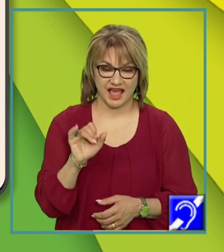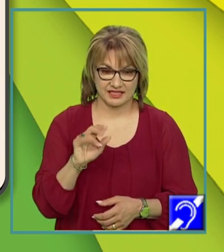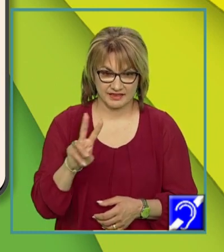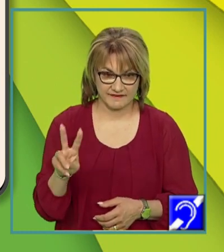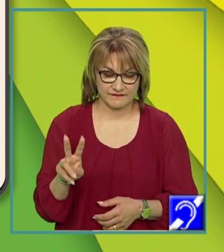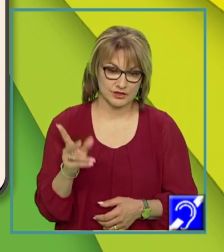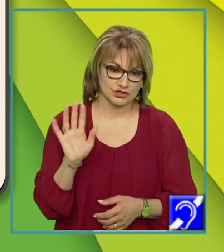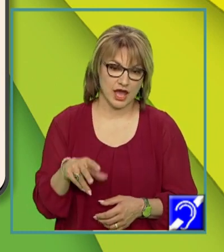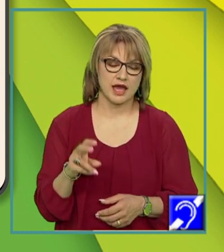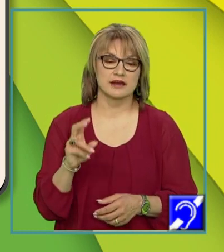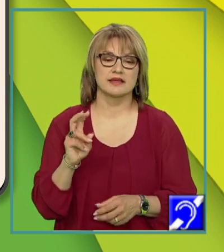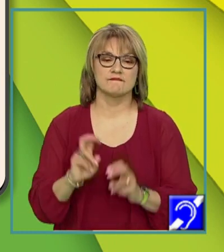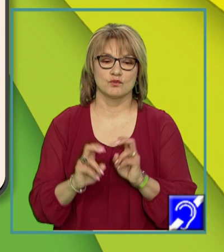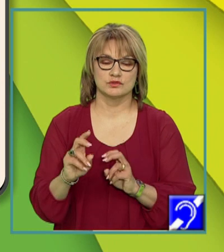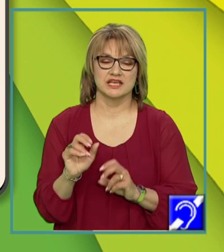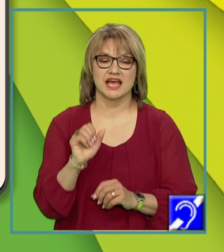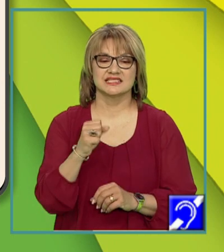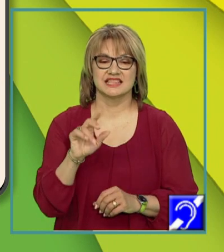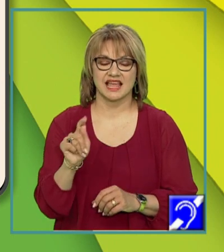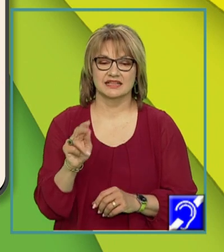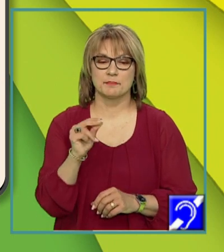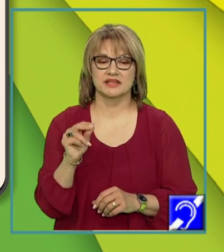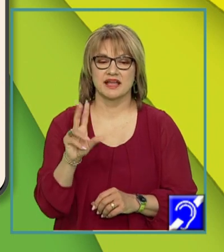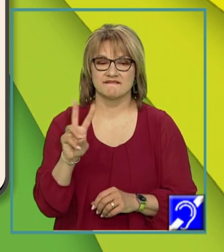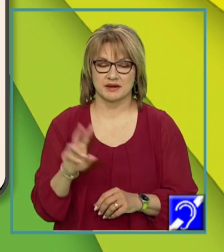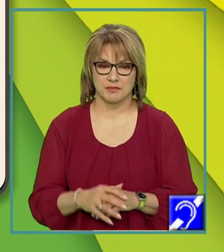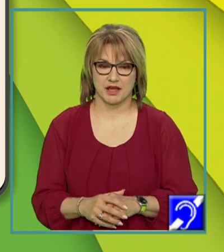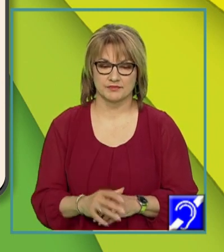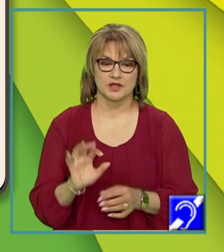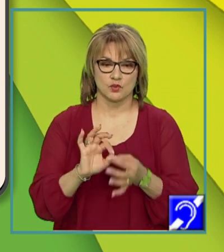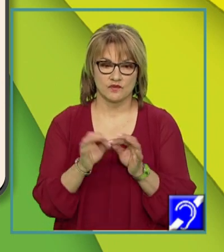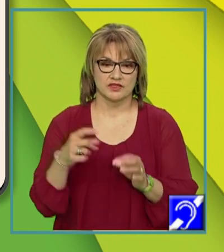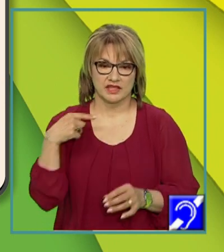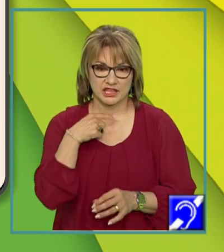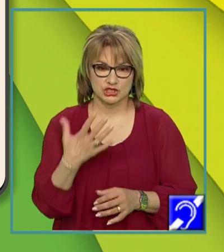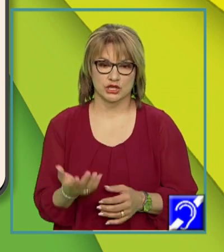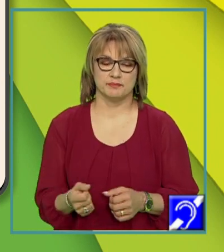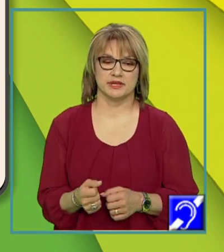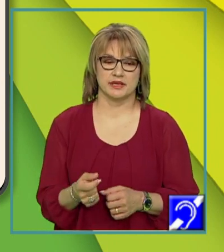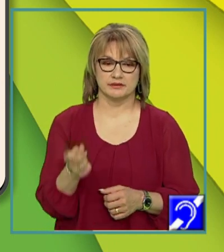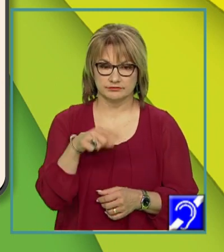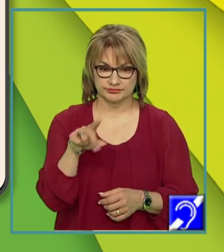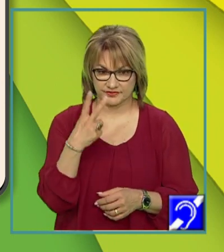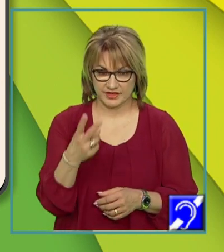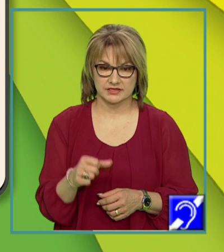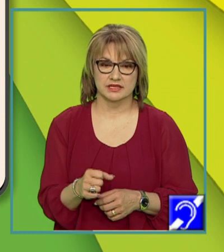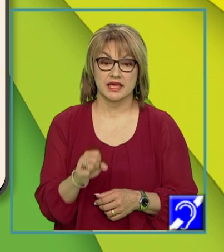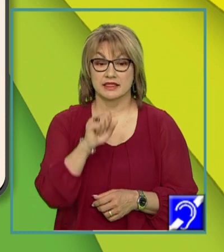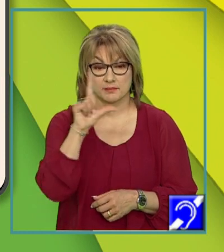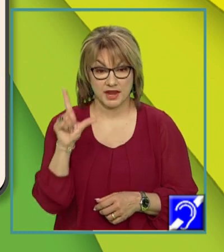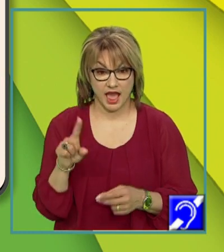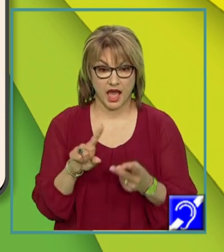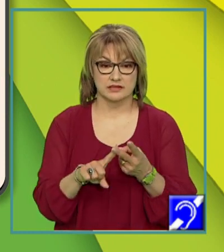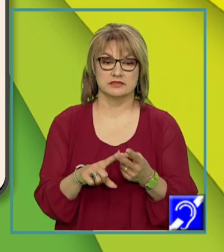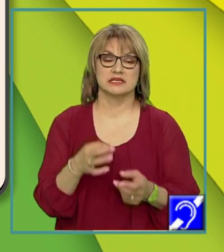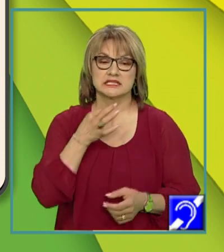funcție sintactică de predicat verbal. Iar cuvintele decembrie, dimineață,